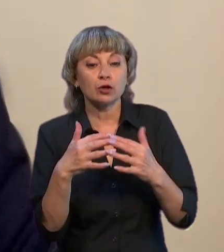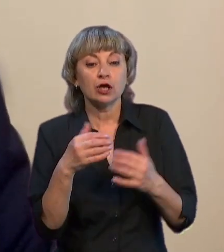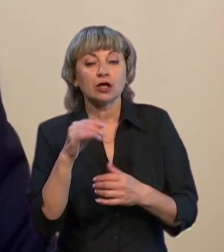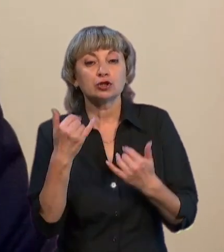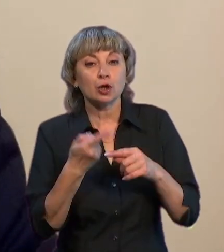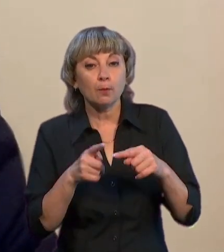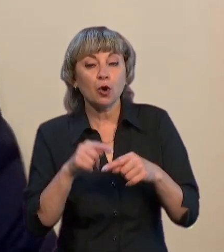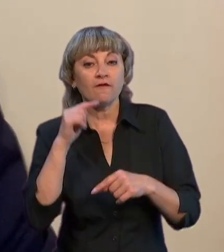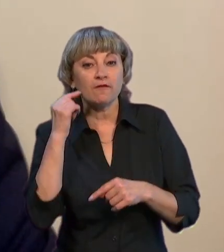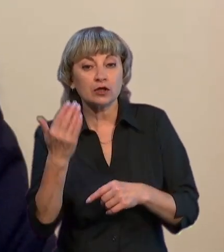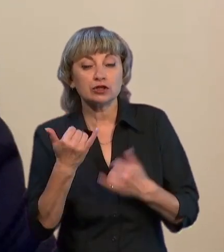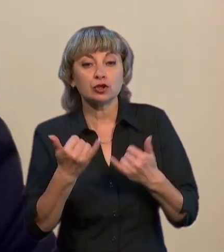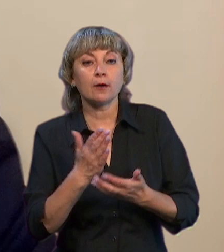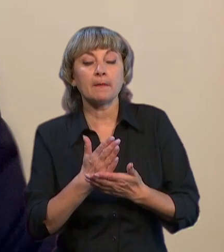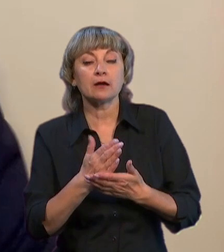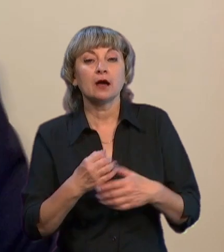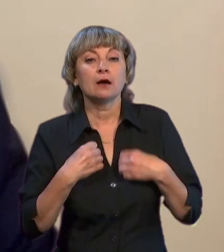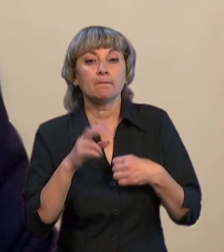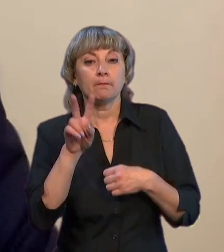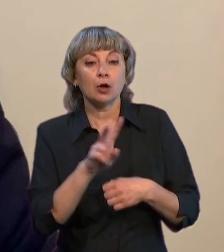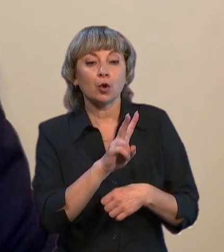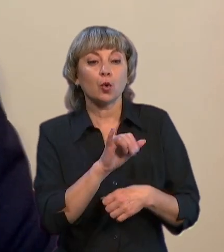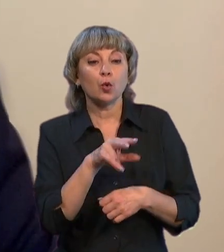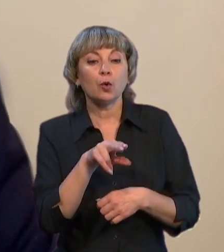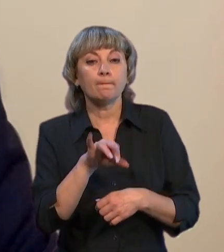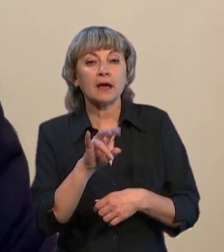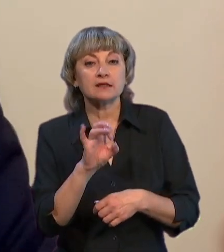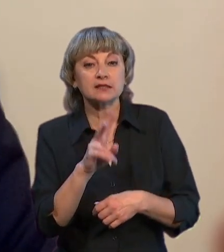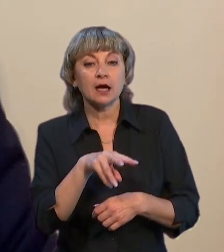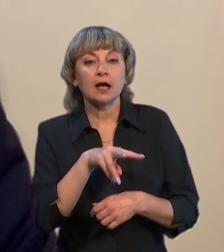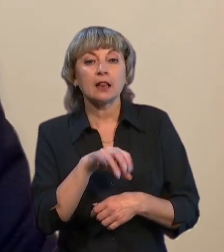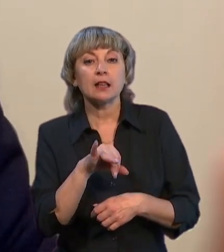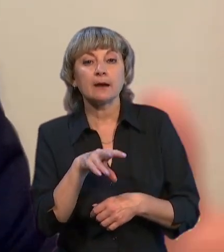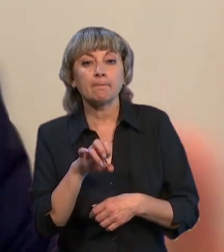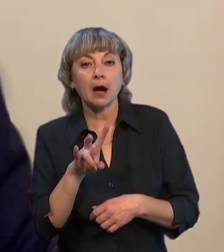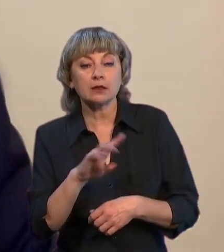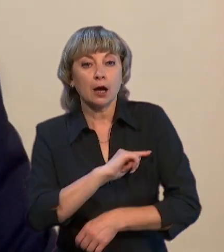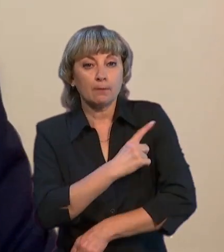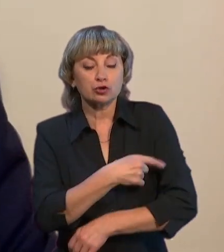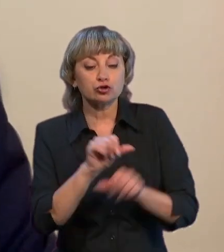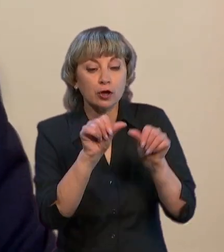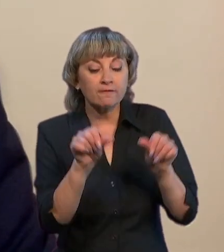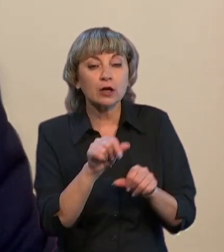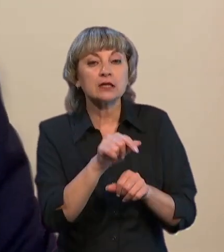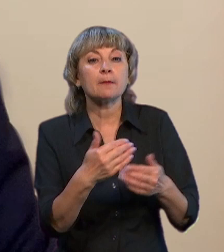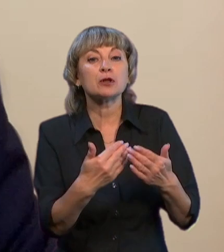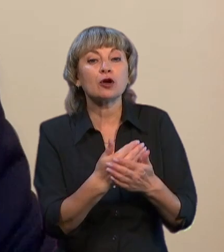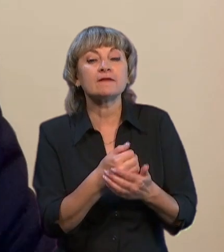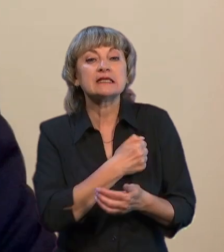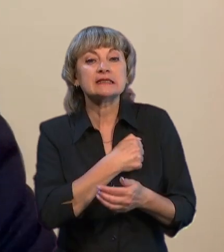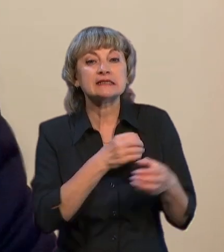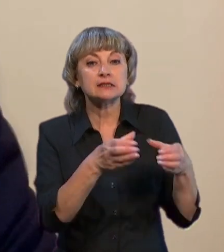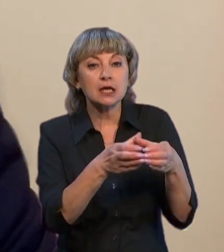паралельно, це ми говоримо, Куп'янськ, Лиман, потужно формувати там нові сили,